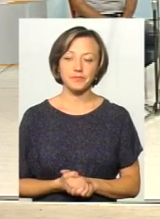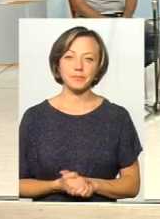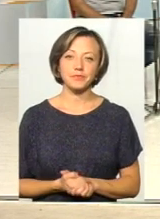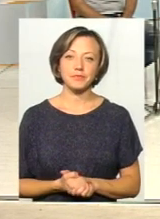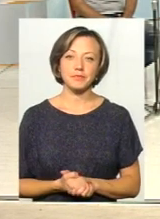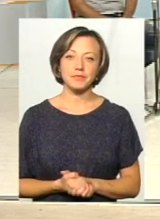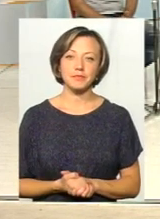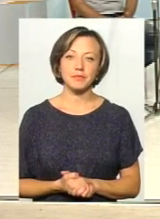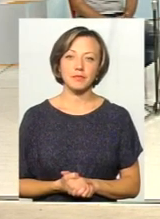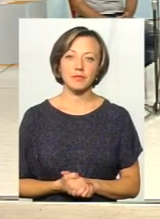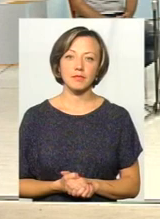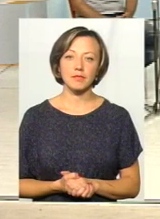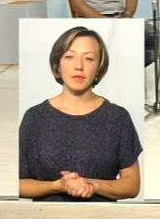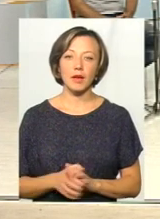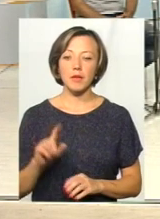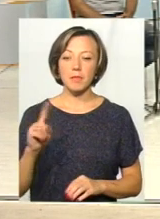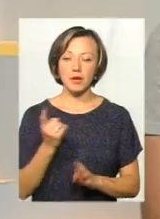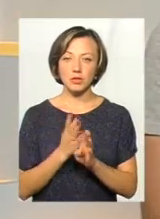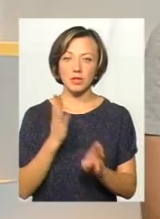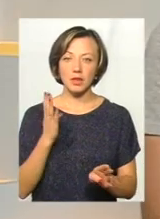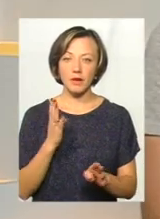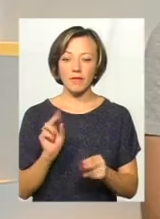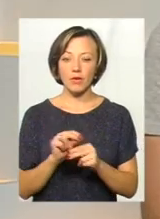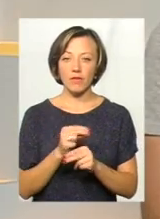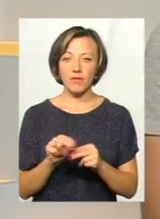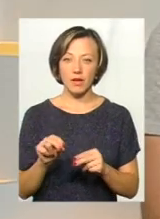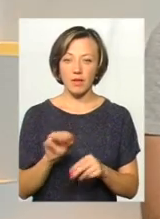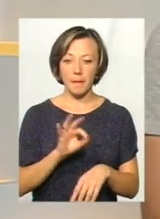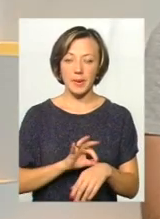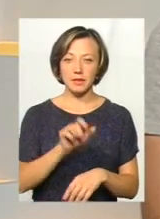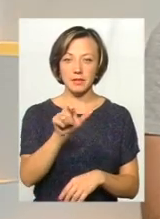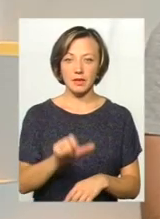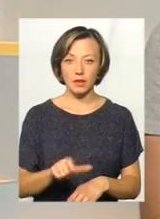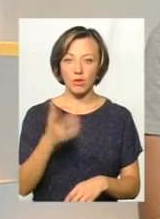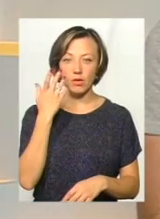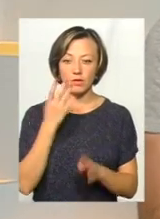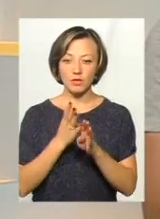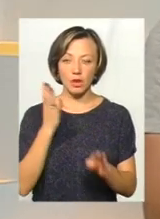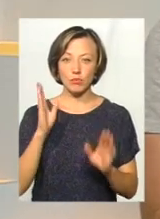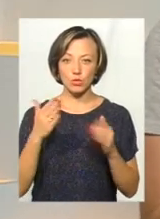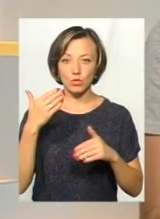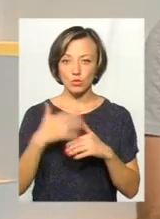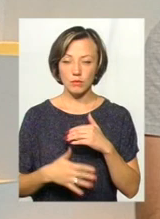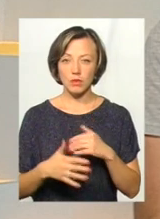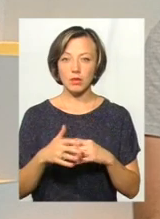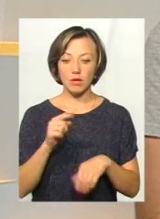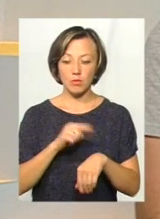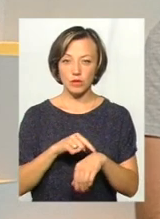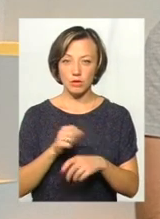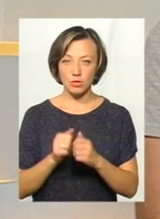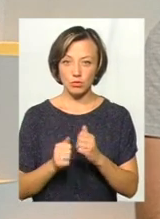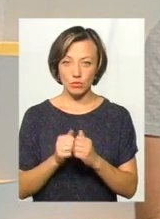Насамперед, виховання пацієнта, саме виховання серед пацієнтів, коли вони в чергах будуть розуміти, що кожному по часу,